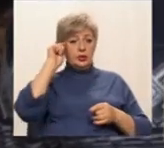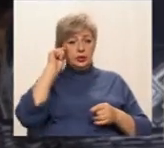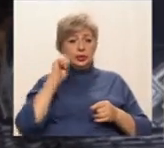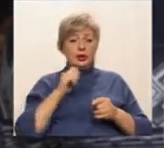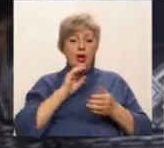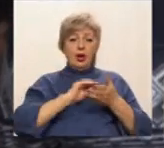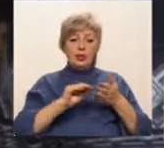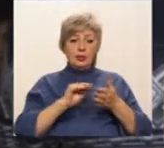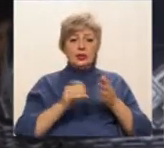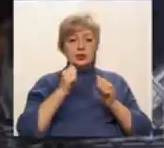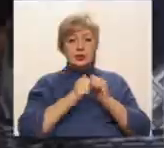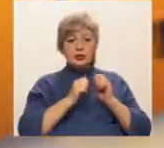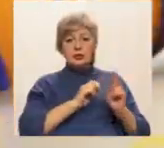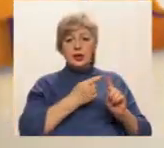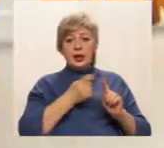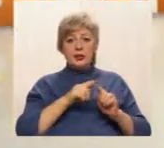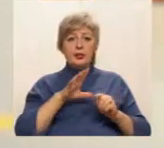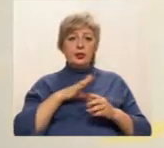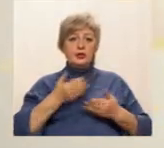кожного, якими вони були в житті.